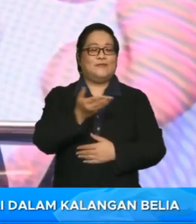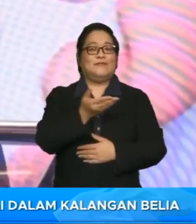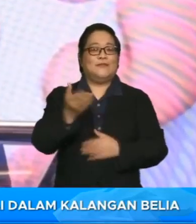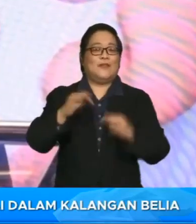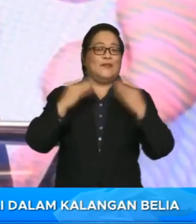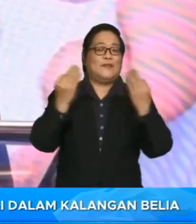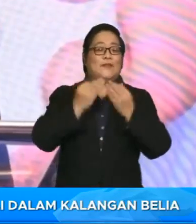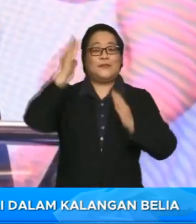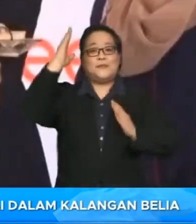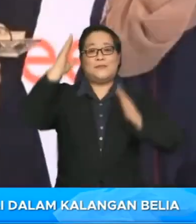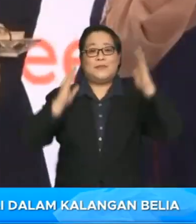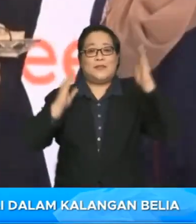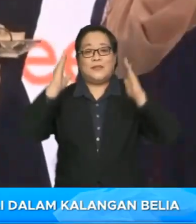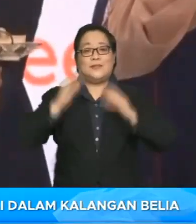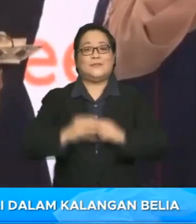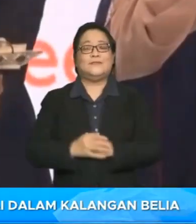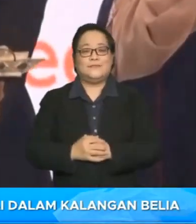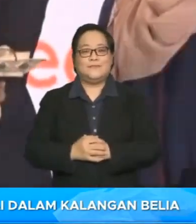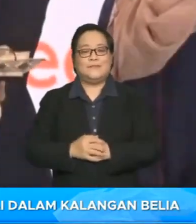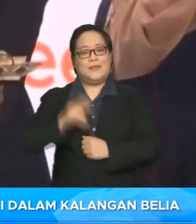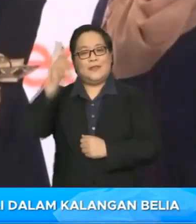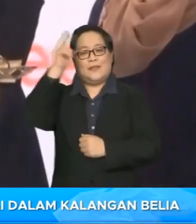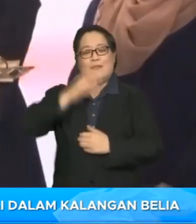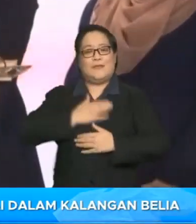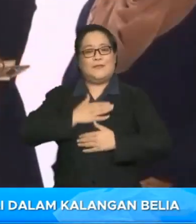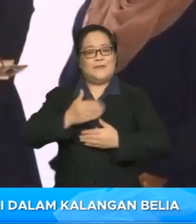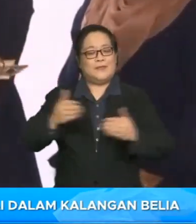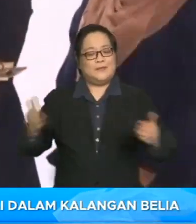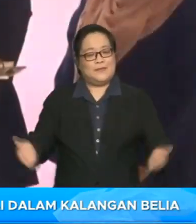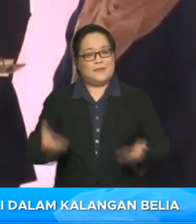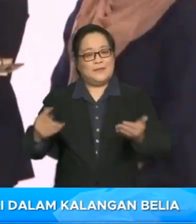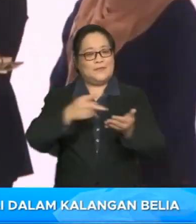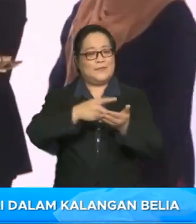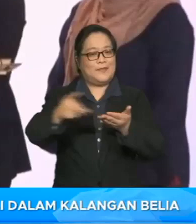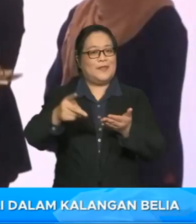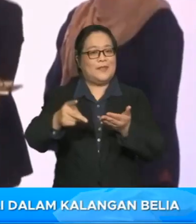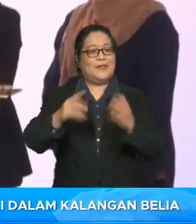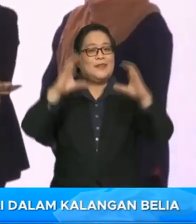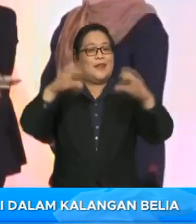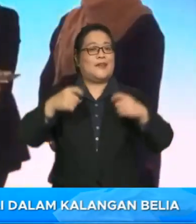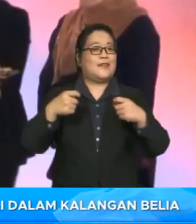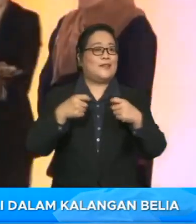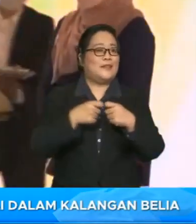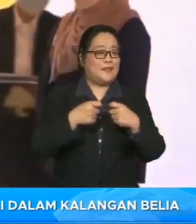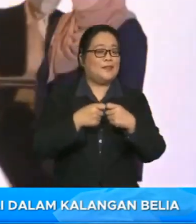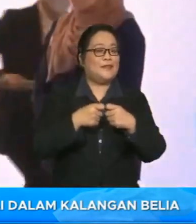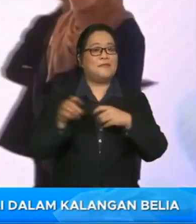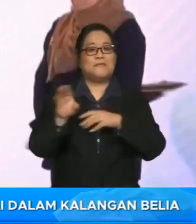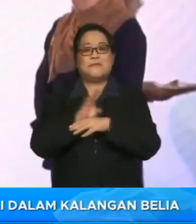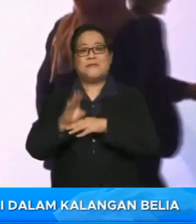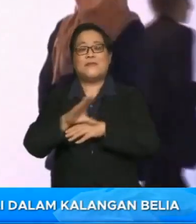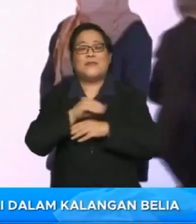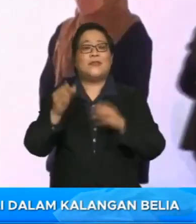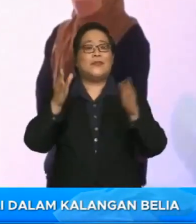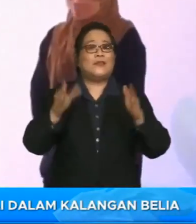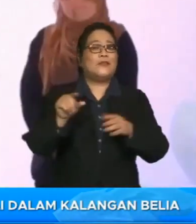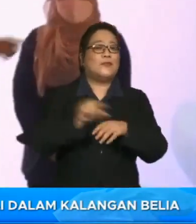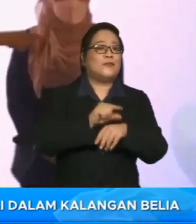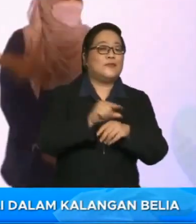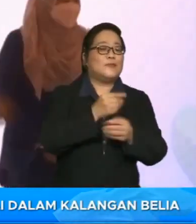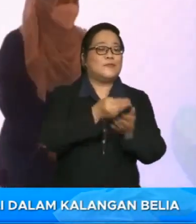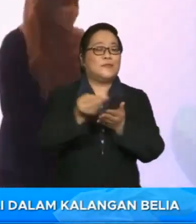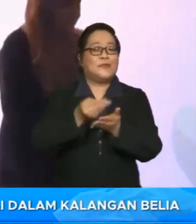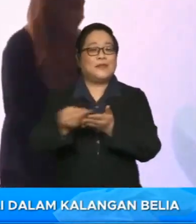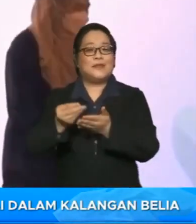keluarga Malaysia. Kerajaan komited untuk terus menggalakkan pembayaran secara elektronik dalam kalangan peniaga dan pengguna bagi